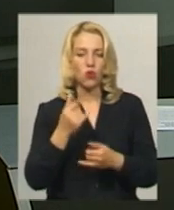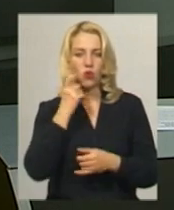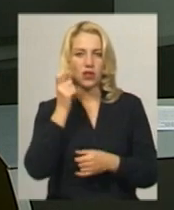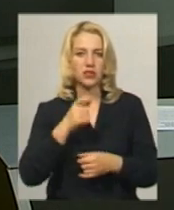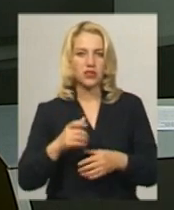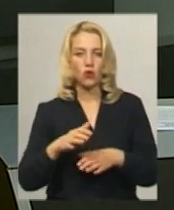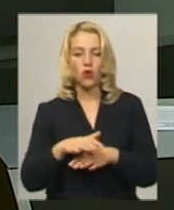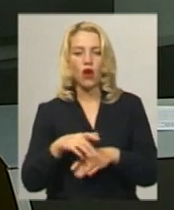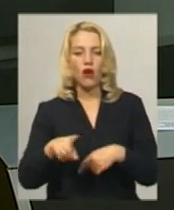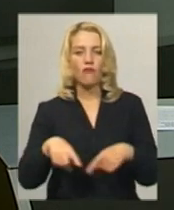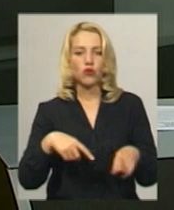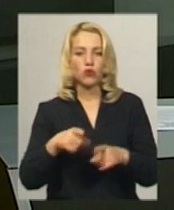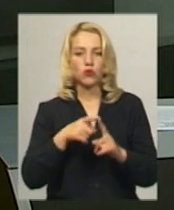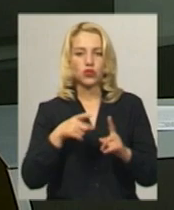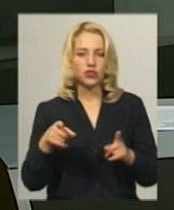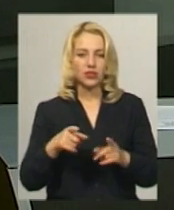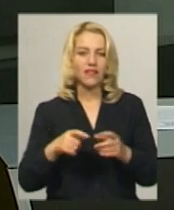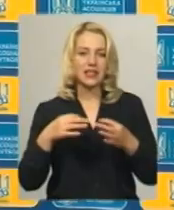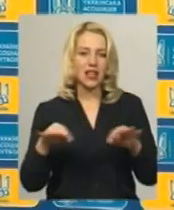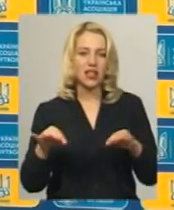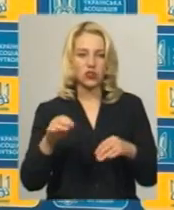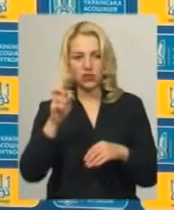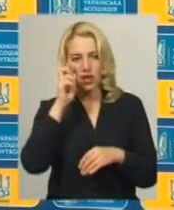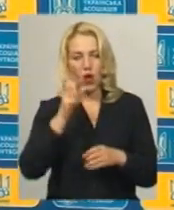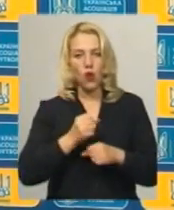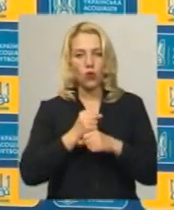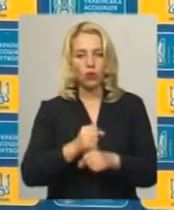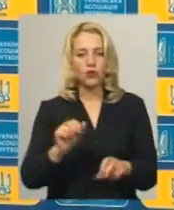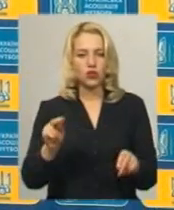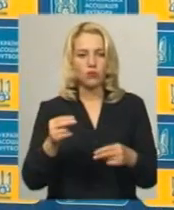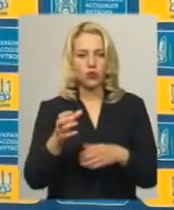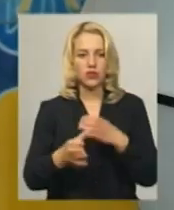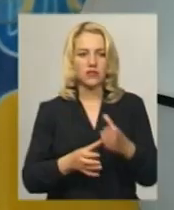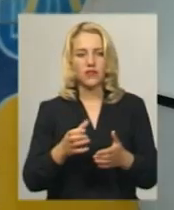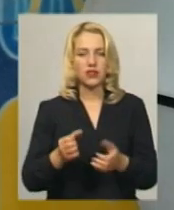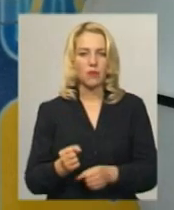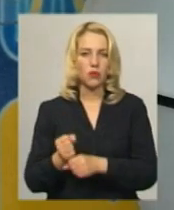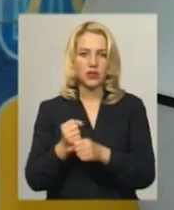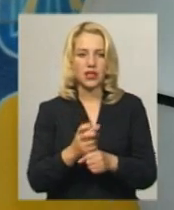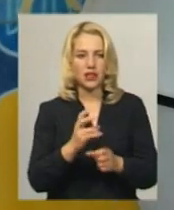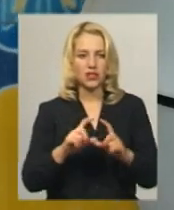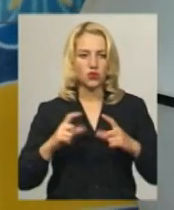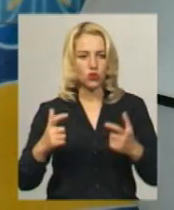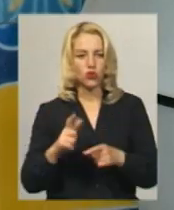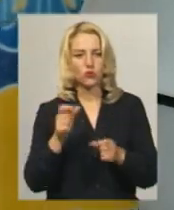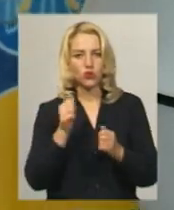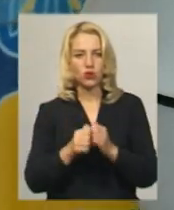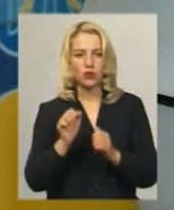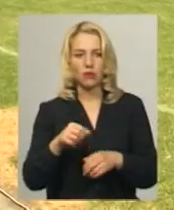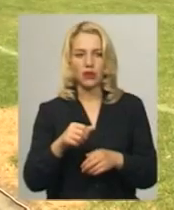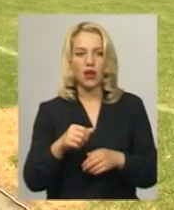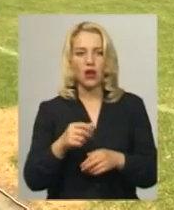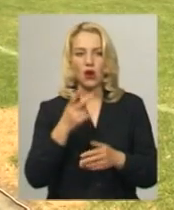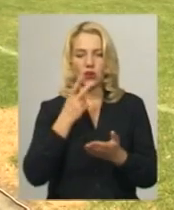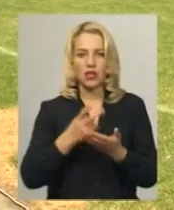часів незалежності держави. Кубок чемпіонів світу помістили на стадіоні, щоб кожен міг його розглянути і зробити селфі.